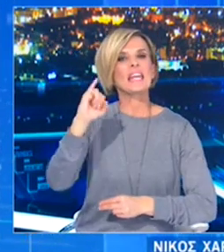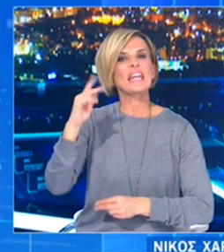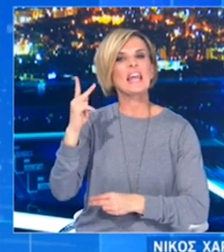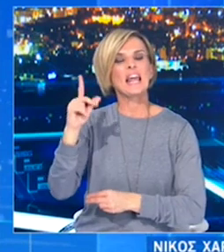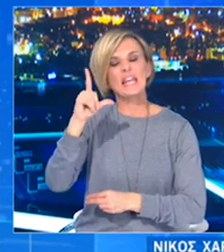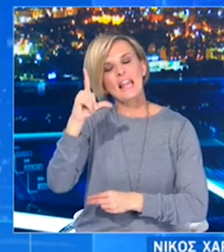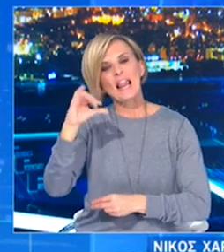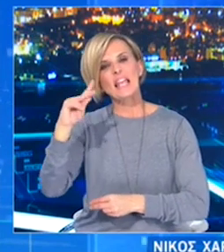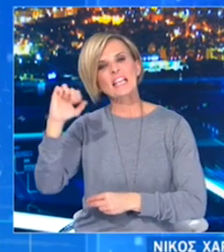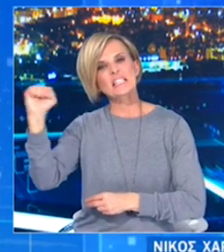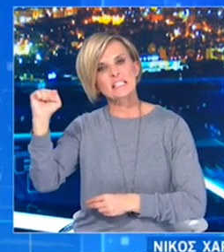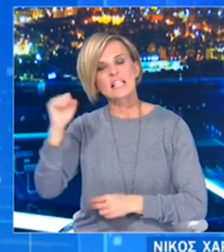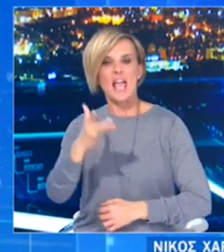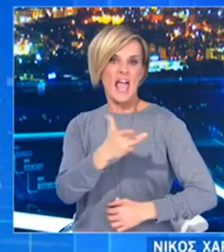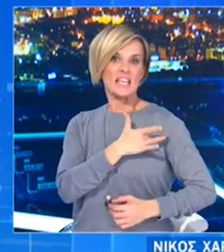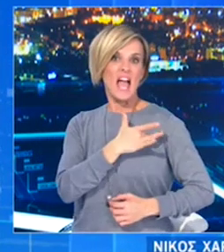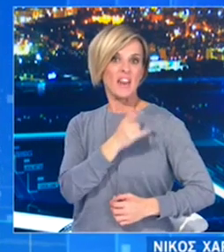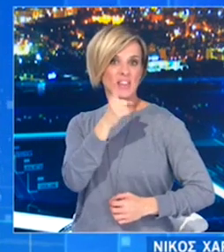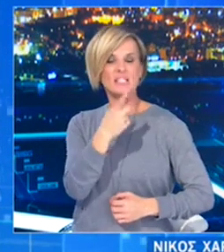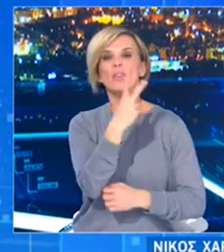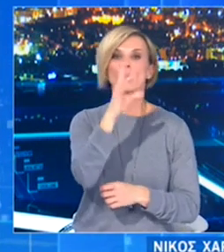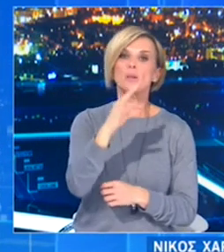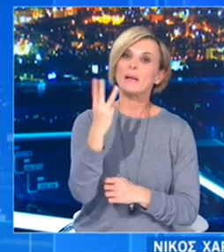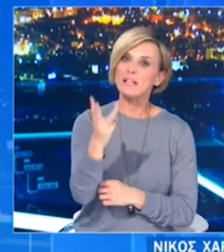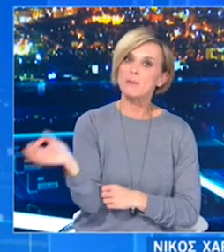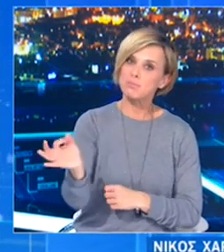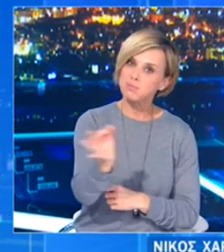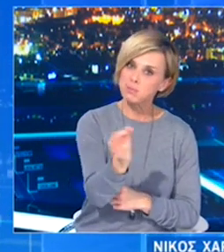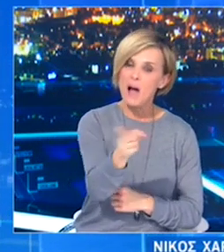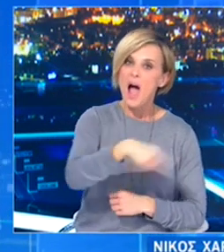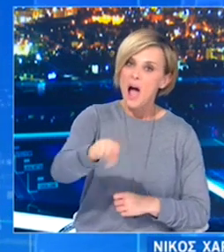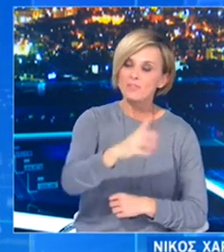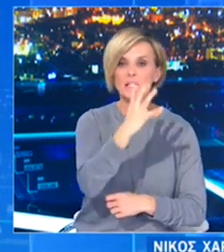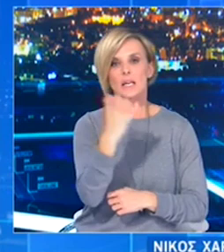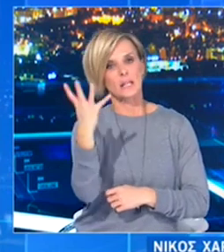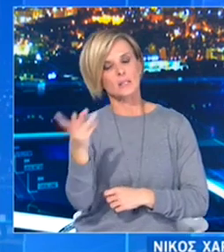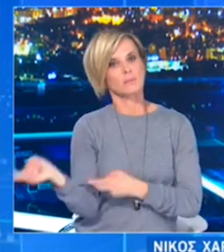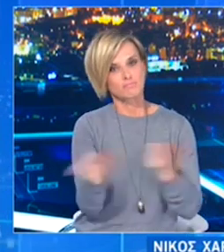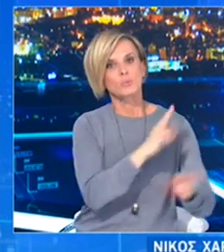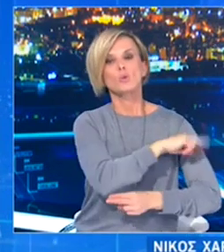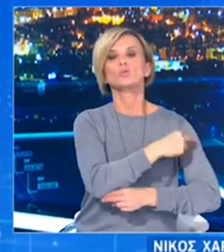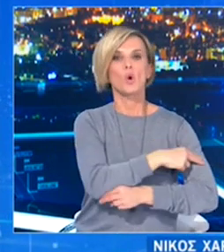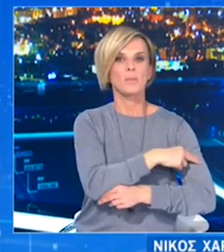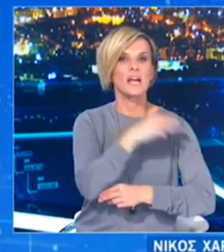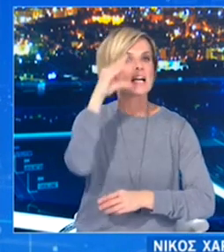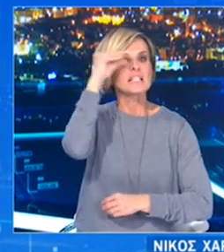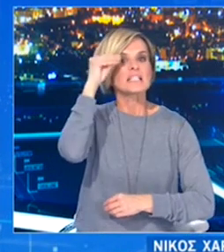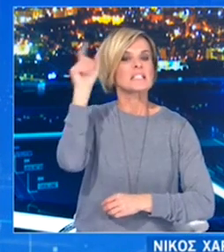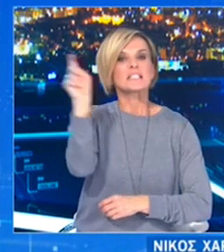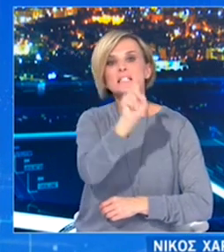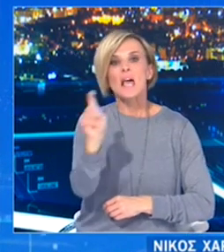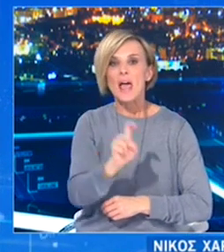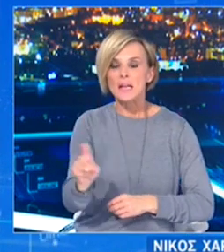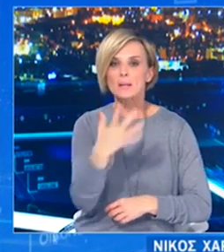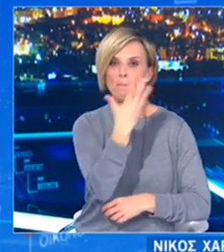νοσηλεύονται. Της Καρδίτσας με 253 κρούσματα, από τα οποία 44 νοσηλεύονται, των Σερών με 572